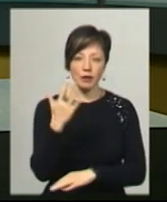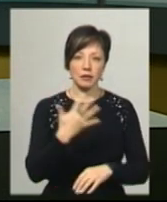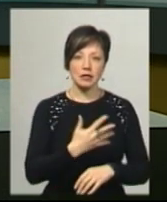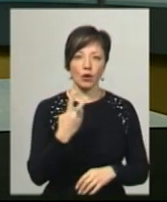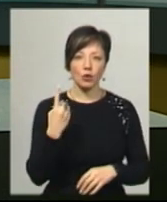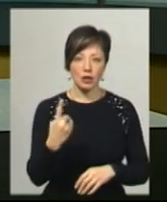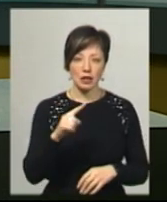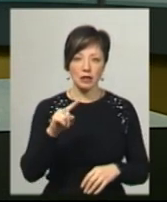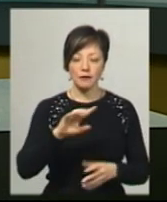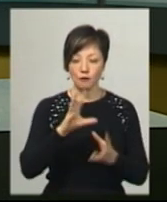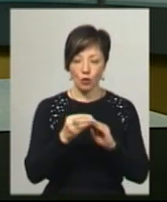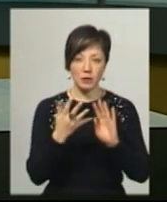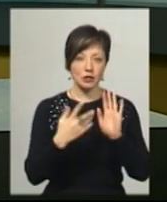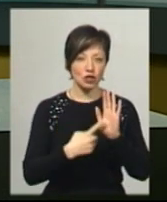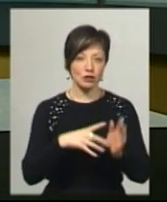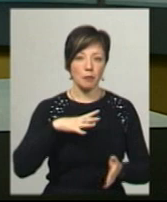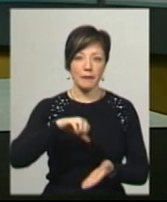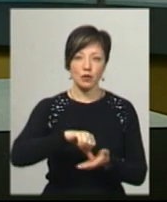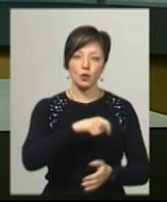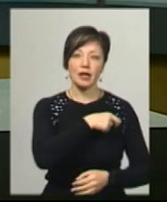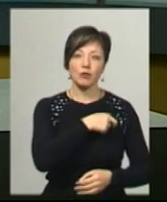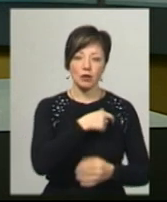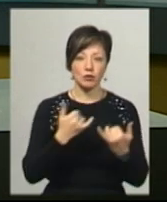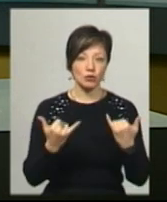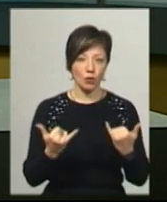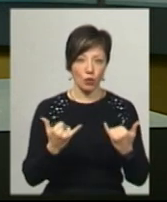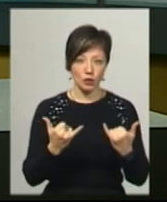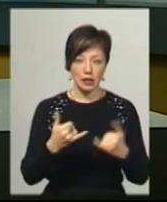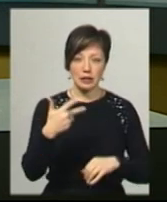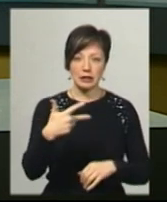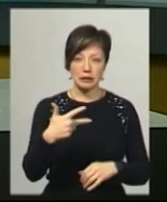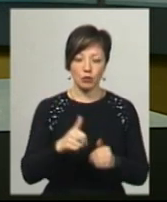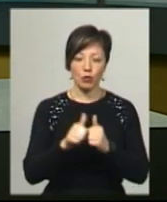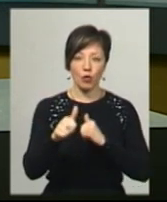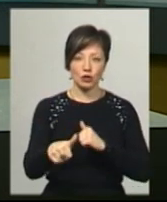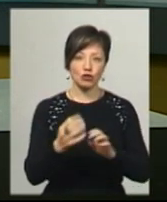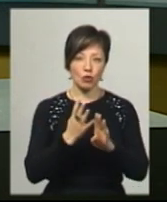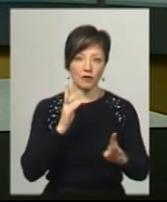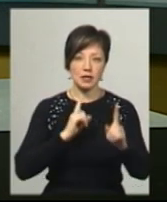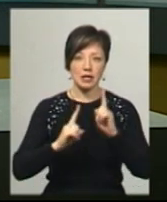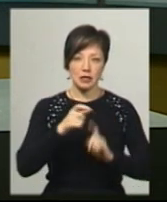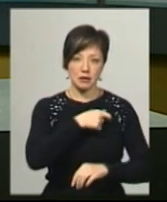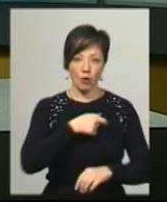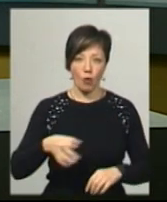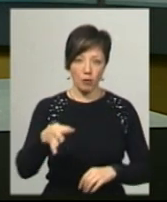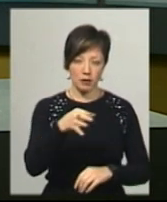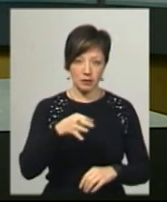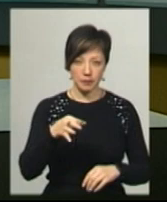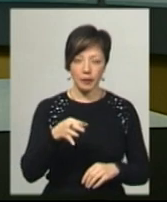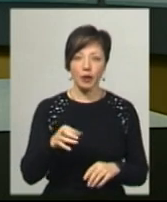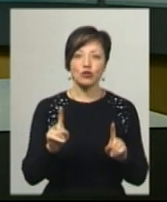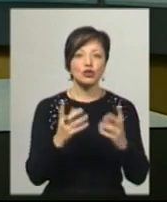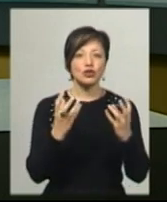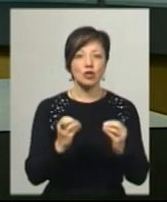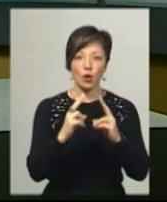51 із 56 присутніх депутатів на сьогоднішній 30-й позачерговій сесії Хмельницької обласної ради. Що ще